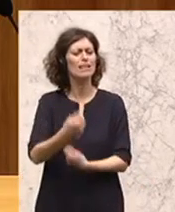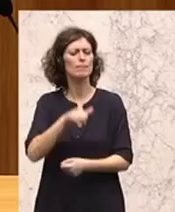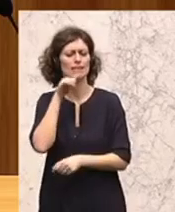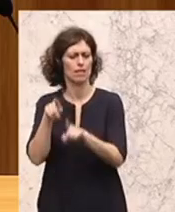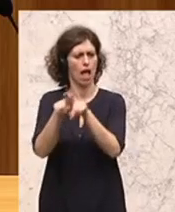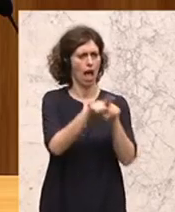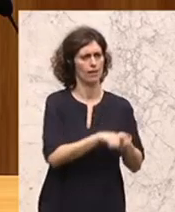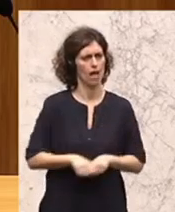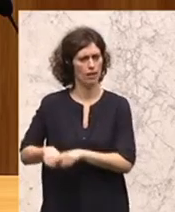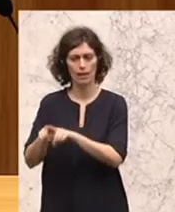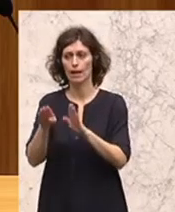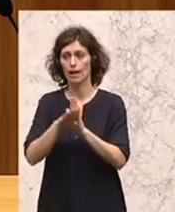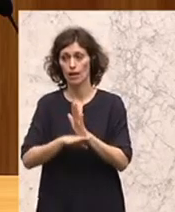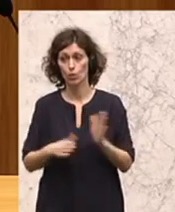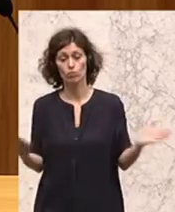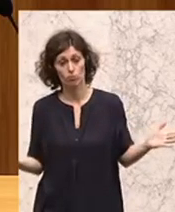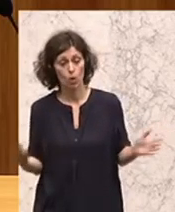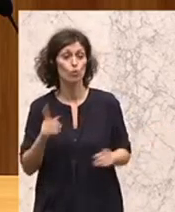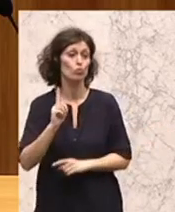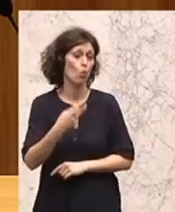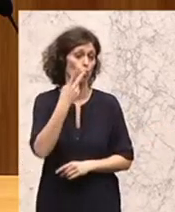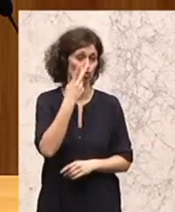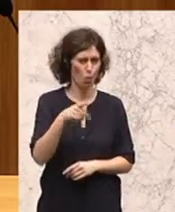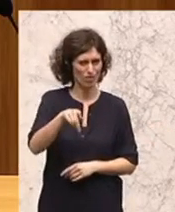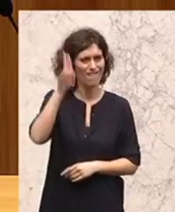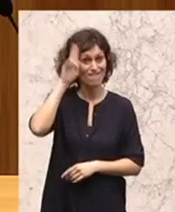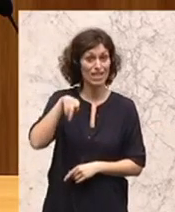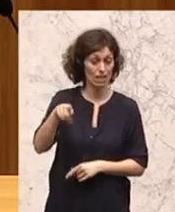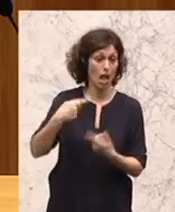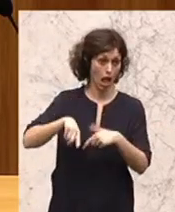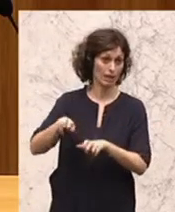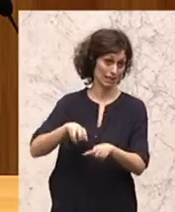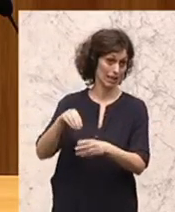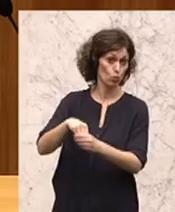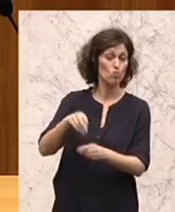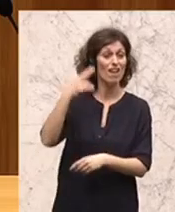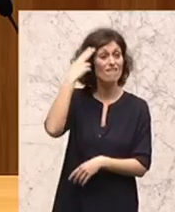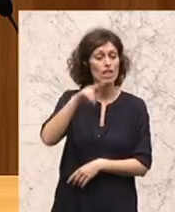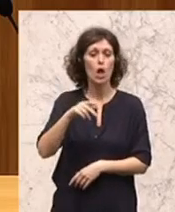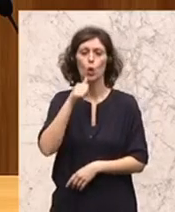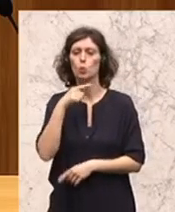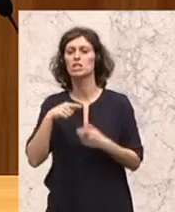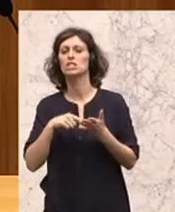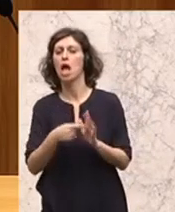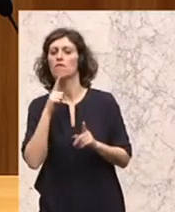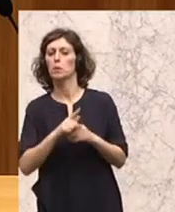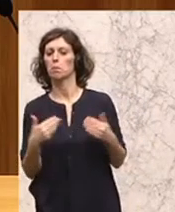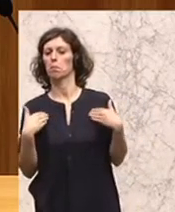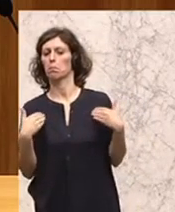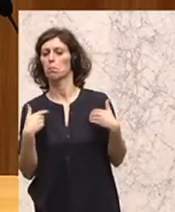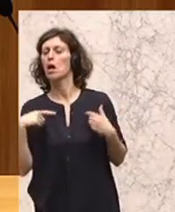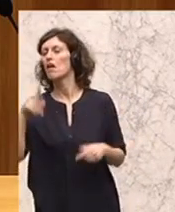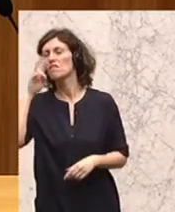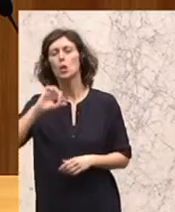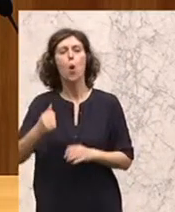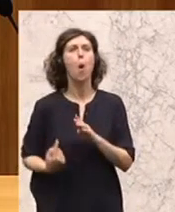Regelungen gibt. Man sollte einfach auch danach schauen, und Sie sind in Wien in einer Landesregierung, und die Wiener Grünen brüsten sich damit, dass es in Wien die höchste